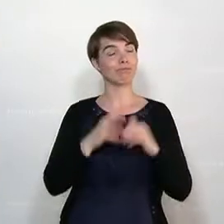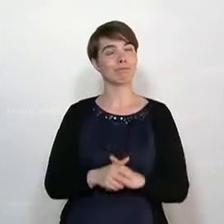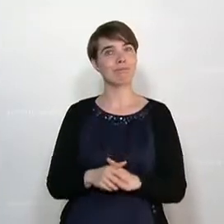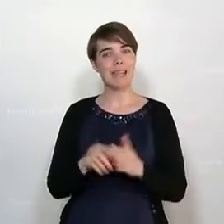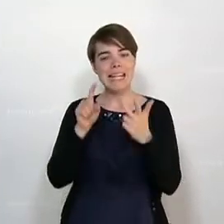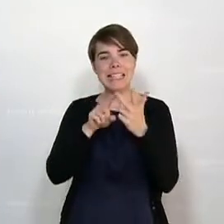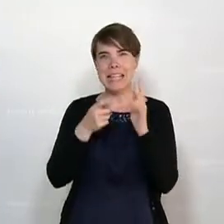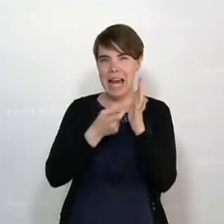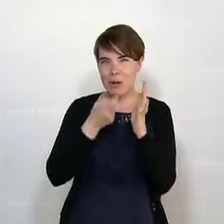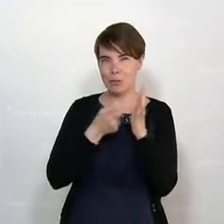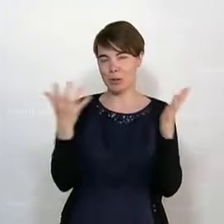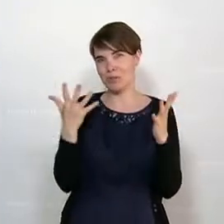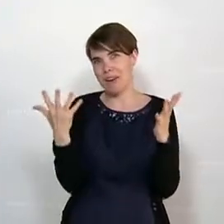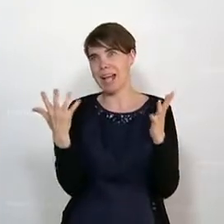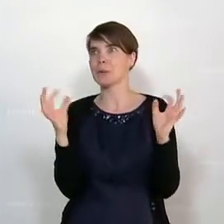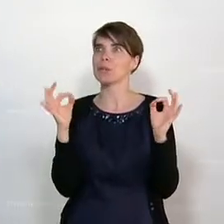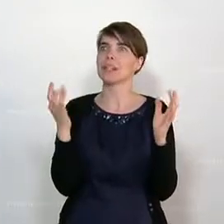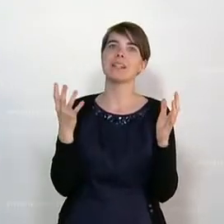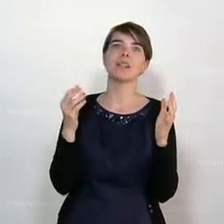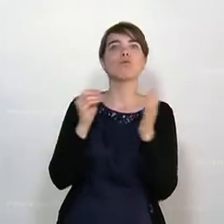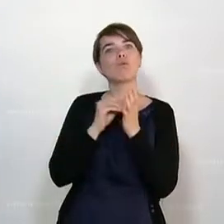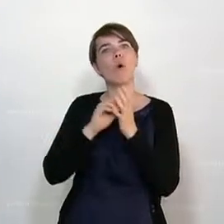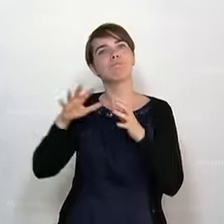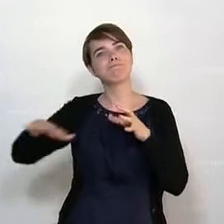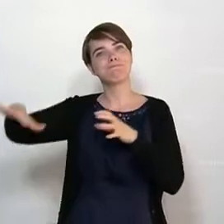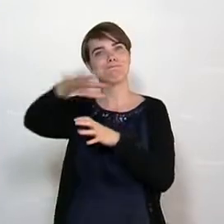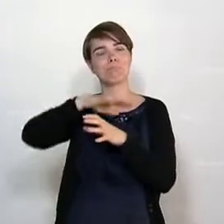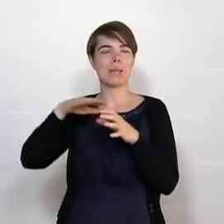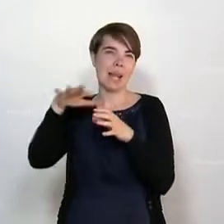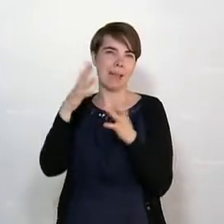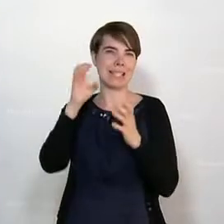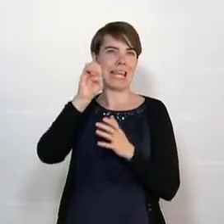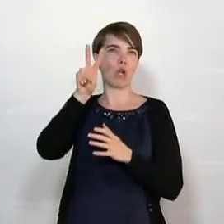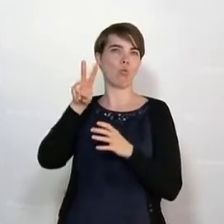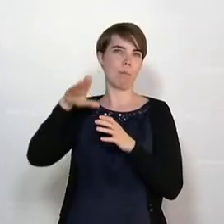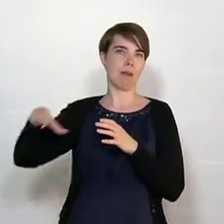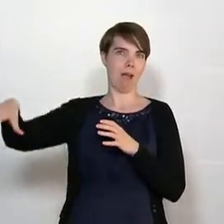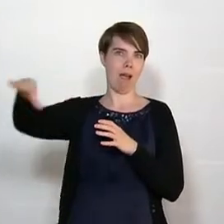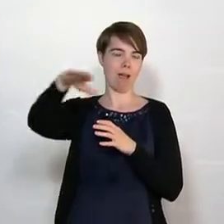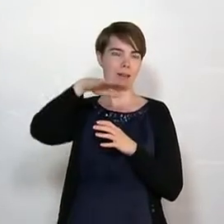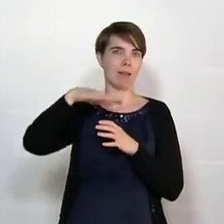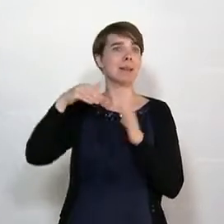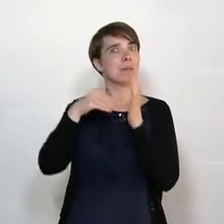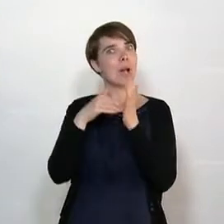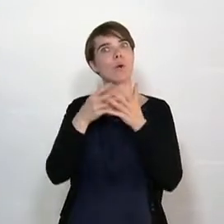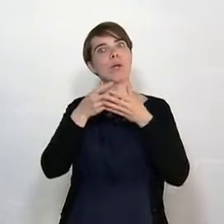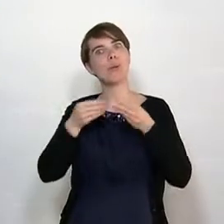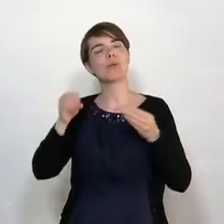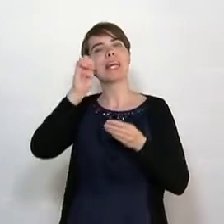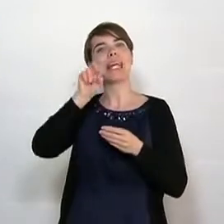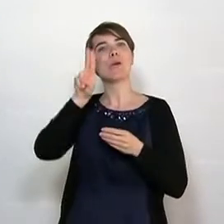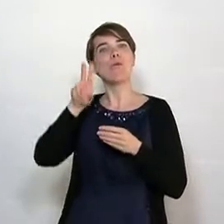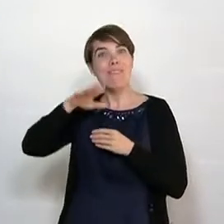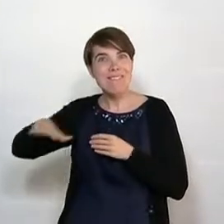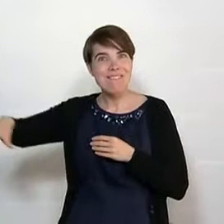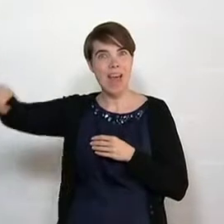Die dritte Herausforderung, die es gibt, oder die dritte Dimension, wenn Sie so möchten, ist eben die EU-Dimension. Es geht darum, dass wir hier eine Lösung brauchen, die europaweit